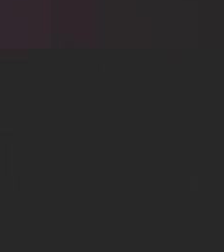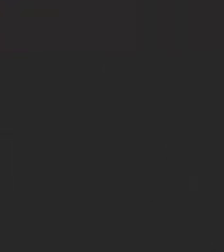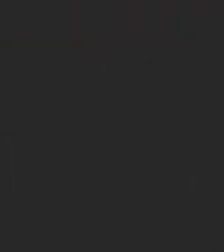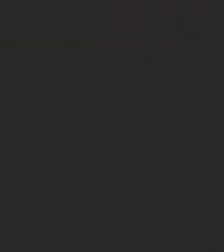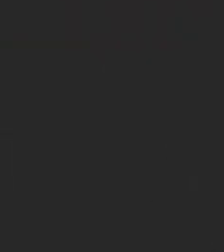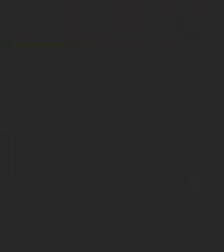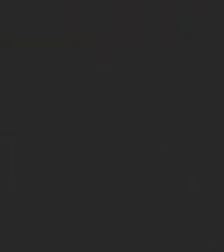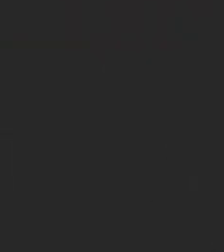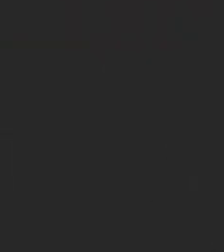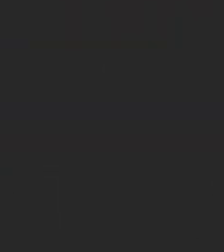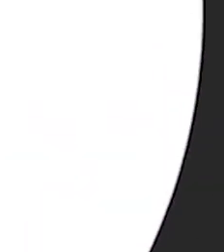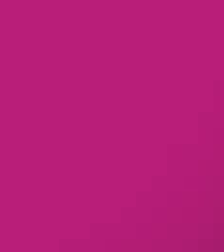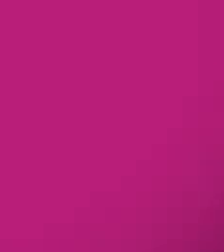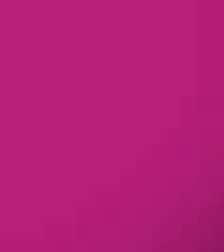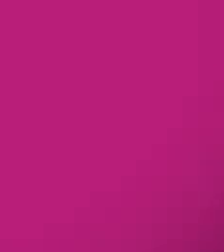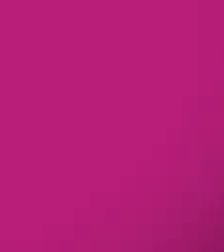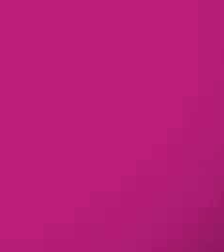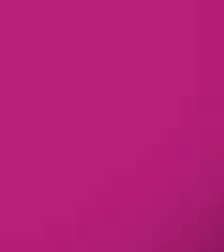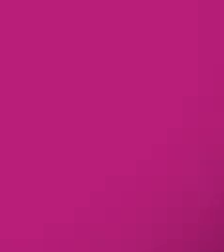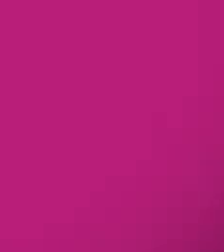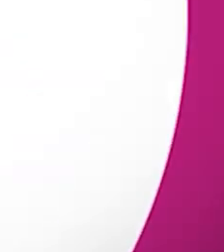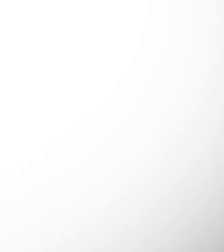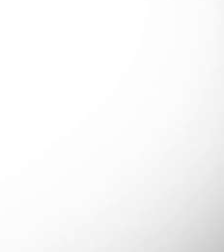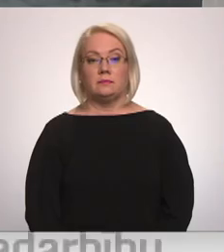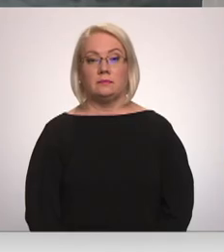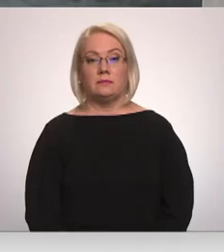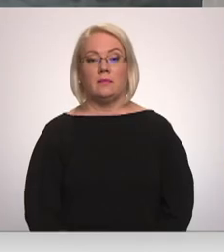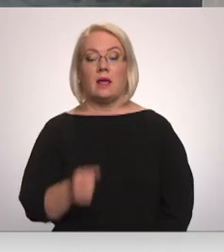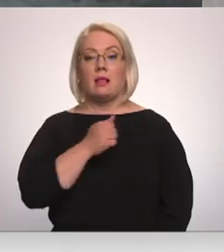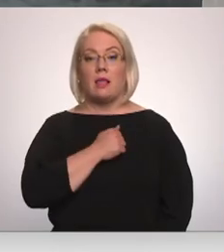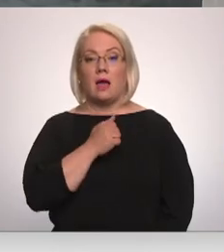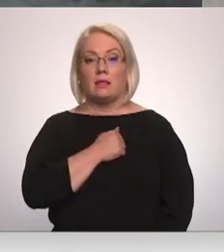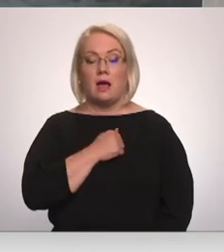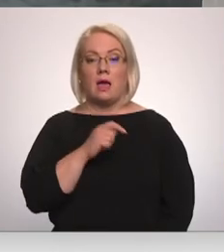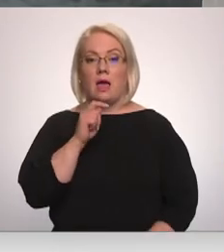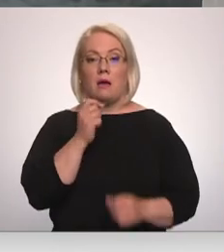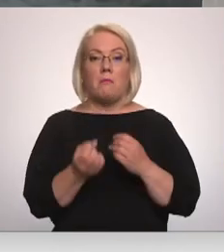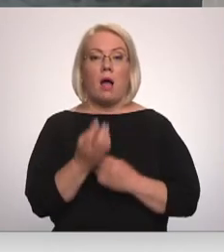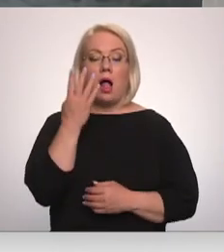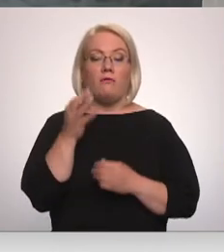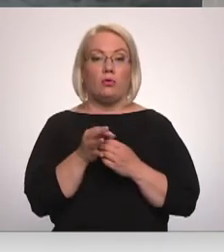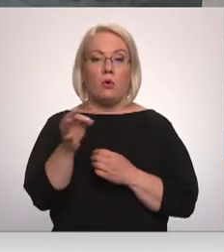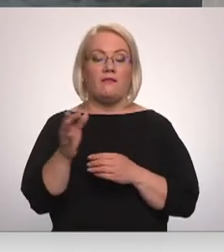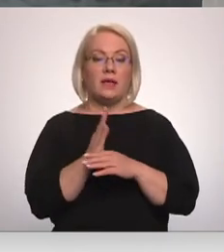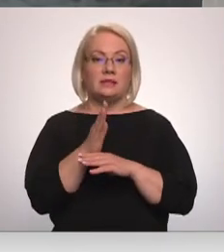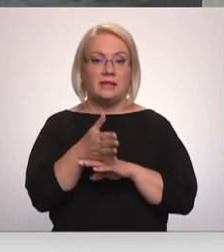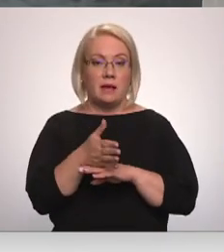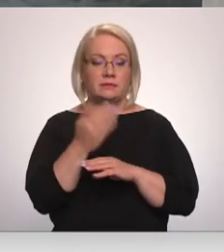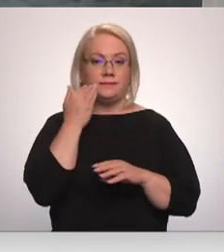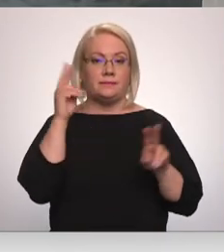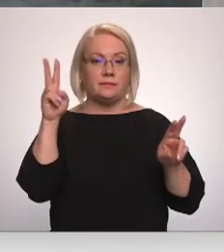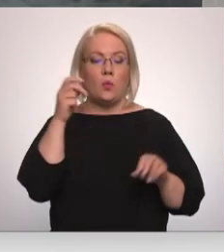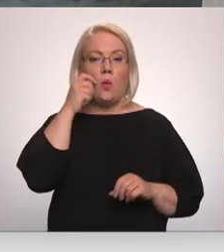Re! Viss ēters ir te! Latgalē balva novadā ir ciems ar nosaukumu Ukraina.